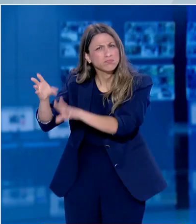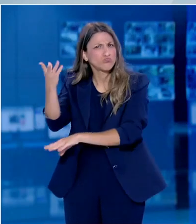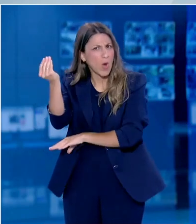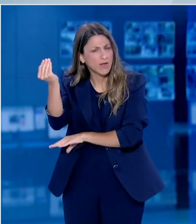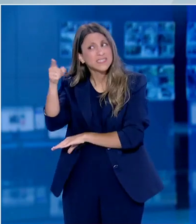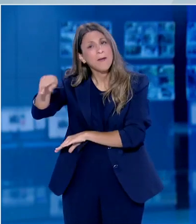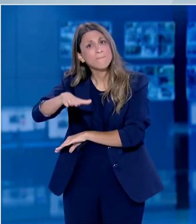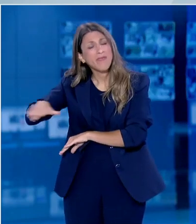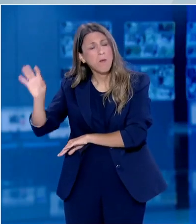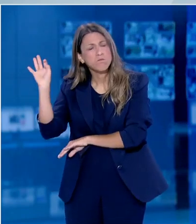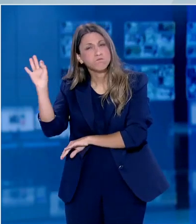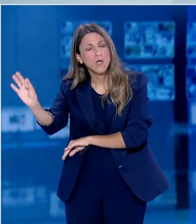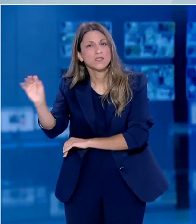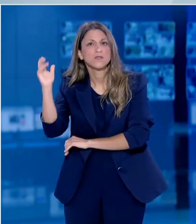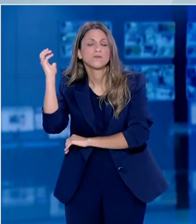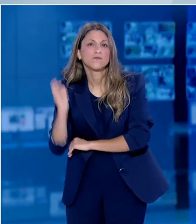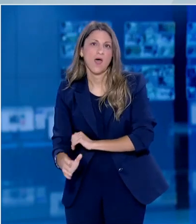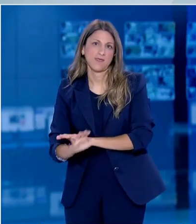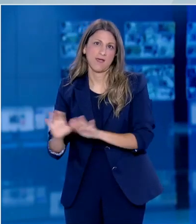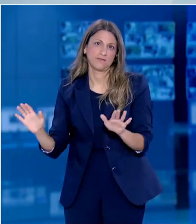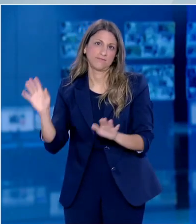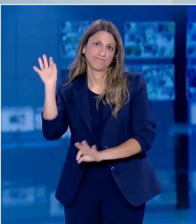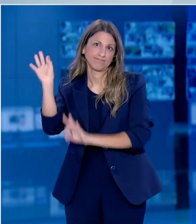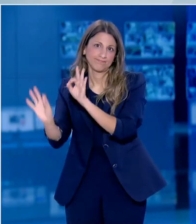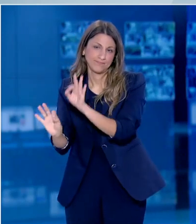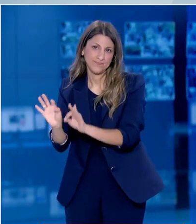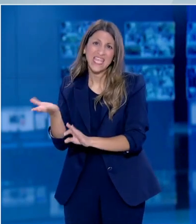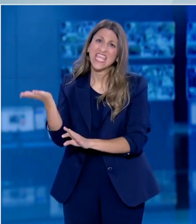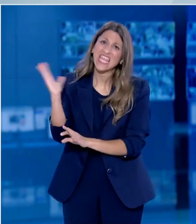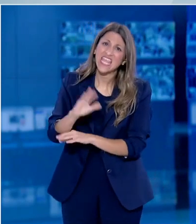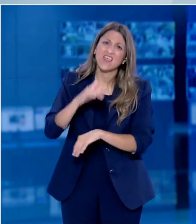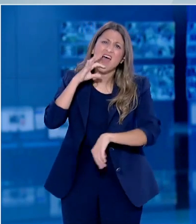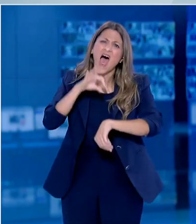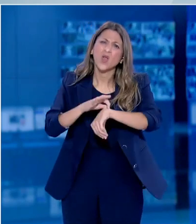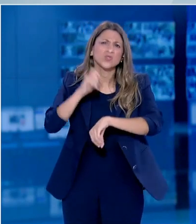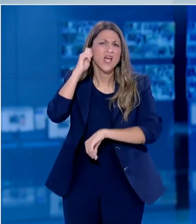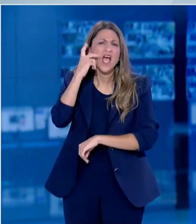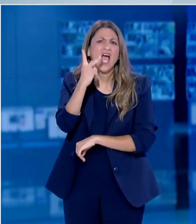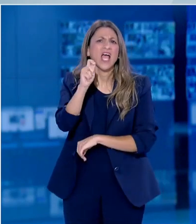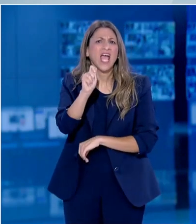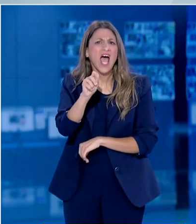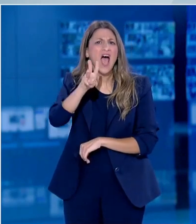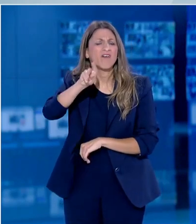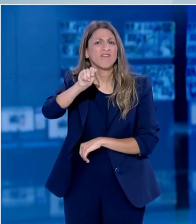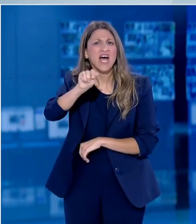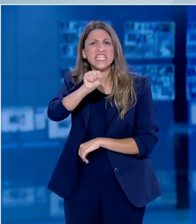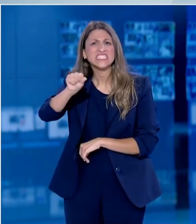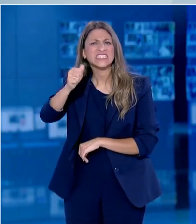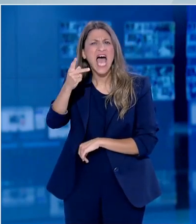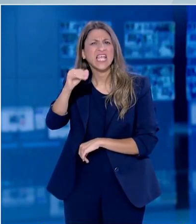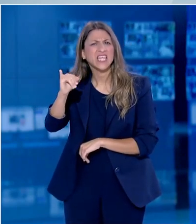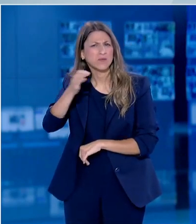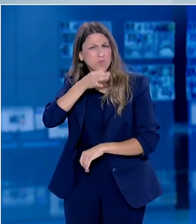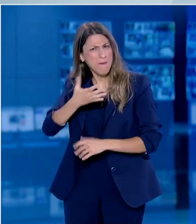νόσου τα οποία εμφανίζουν το πολύ σπάνιο παιδιατρικό πολυσυστηματικό φλεγονόδε σύνδρομο. Έχουμε μιλήσει γι' αυτό. Άρα το